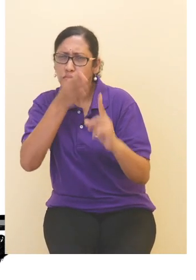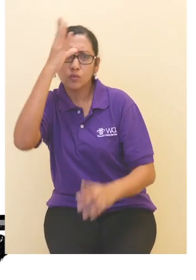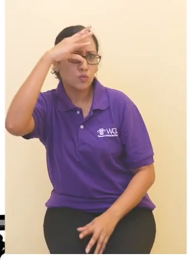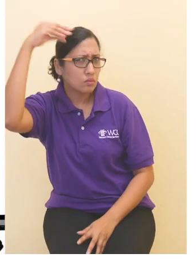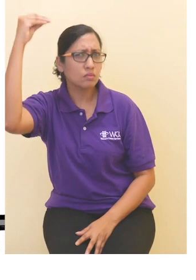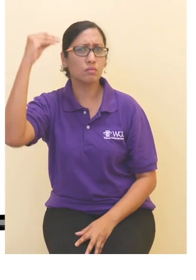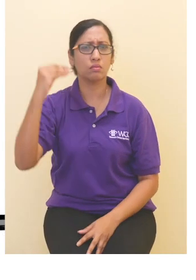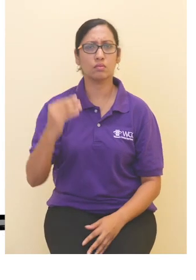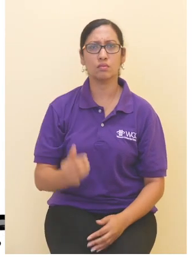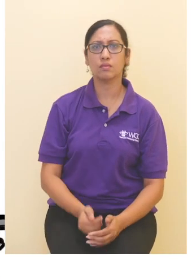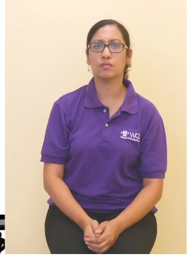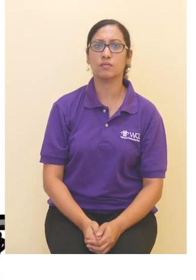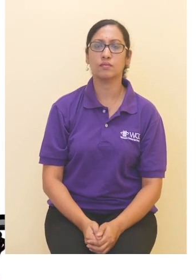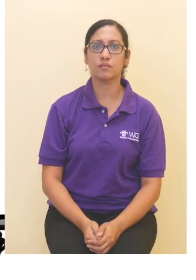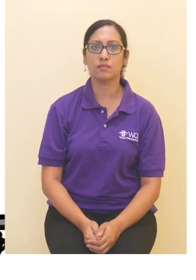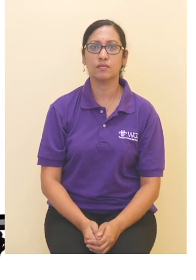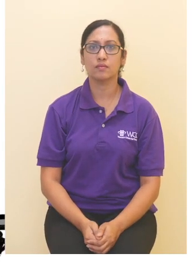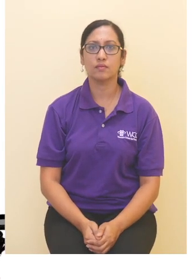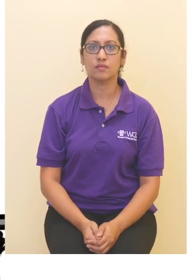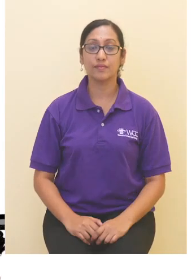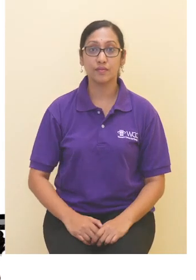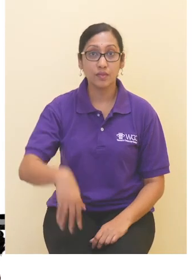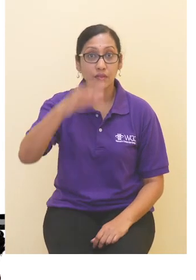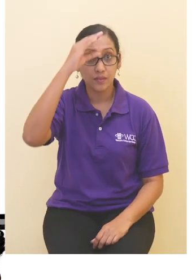waktu petang, Hakim menunggunya di situ.